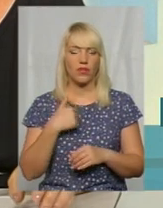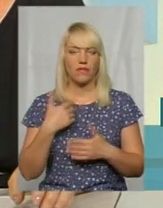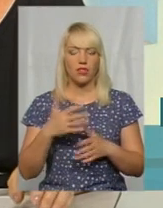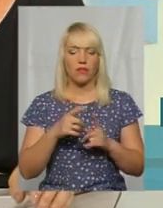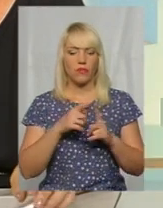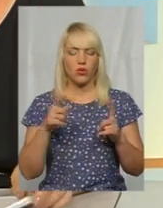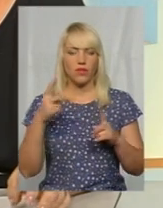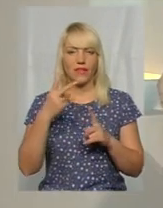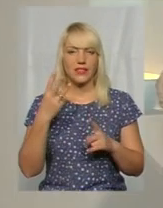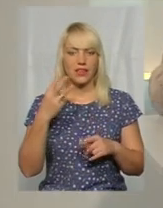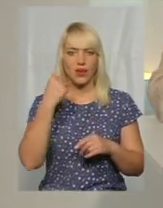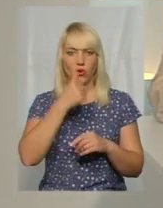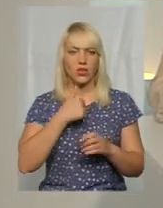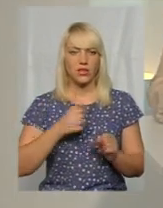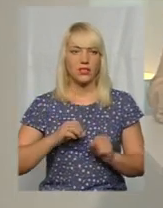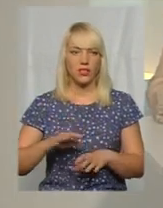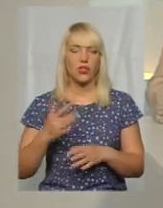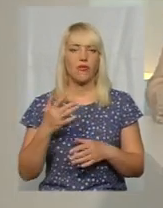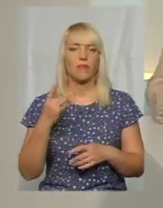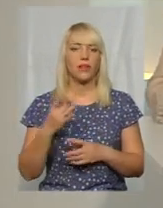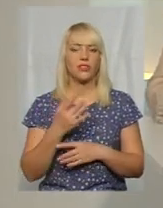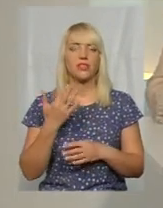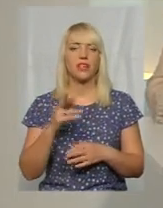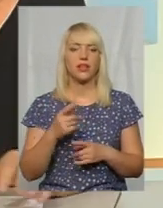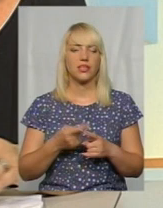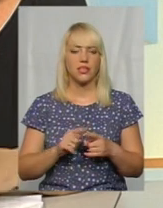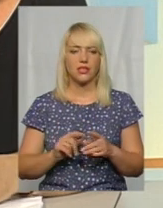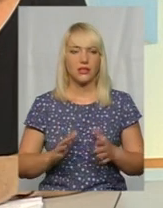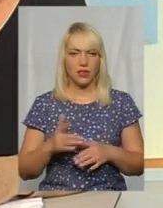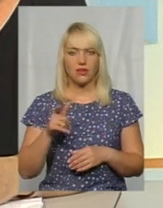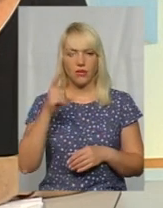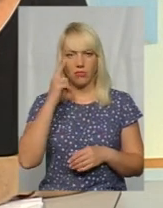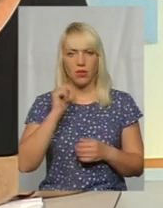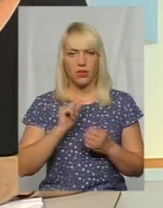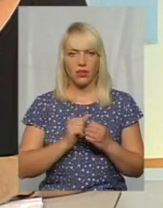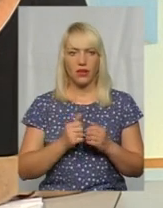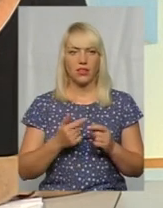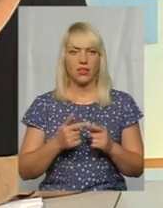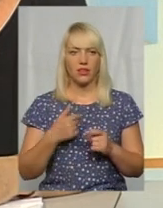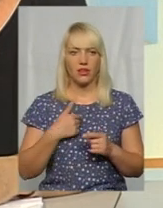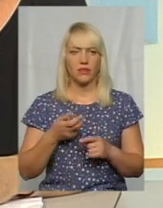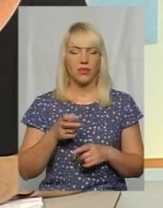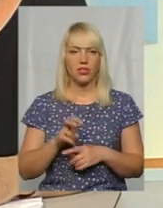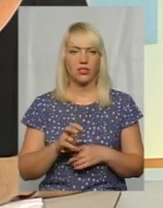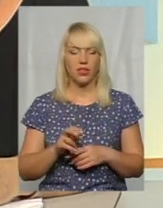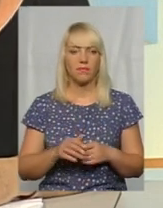А перший раз, як це сталося, пам'ятаєте? Так, я прийшла на станцію переливання як молодий спеціаліст.